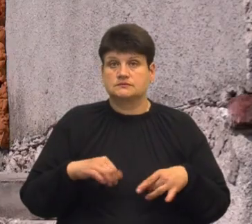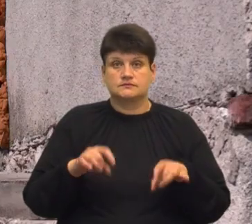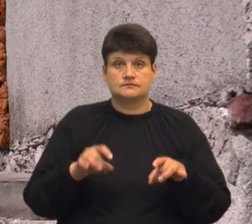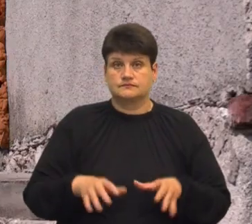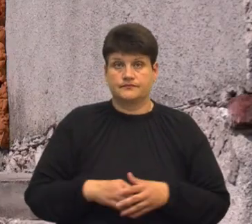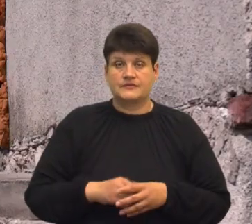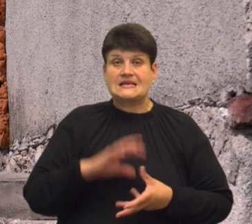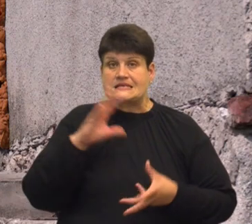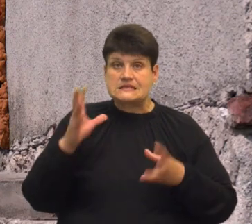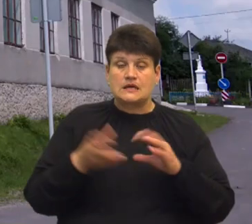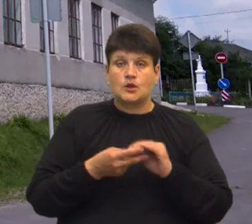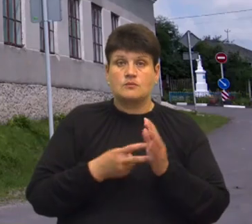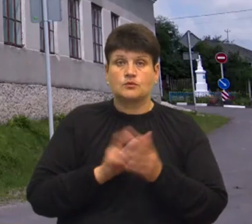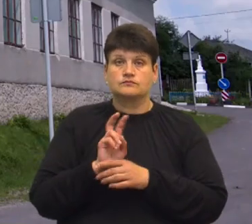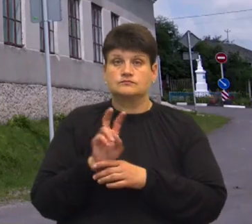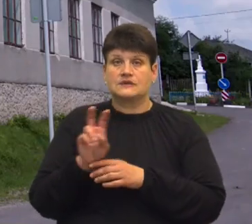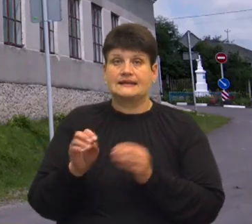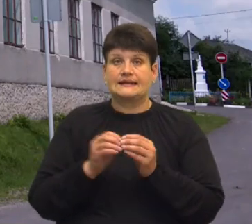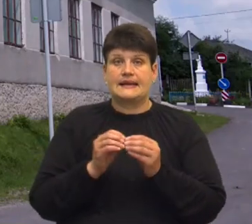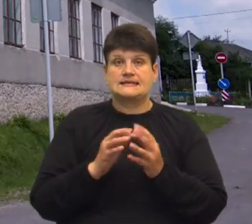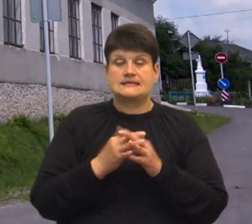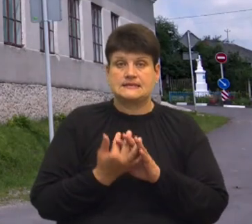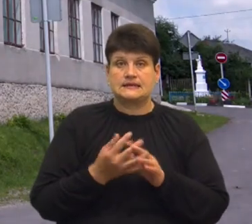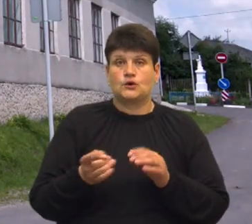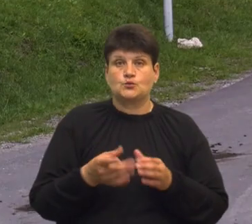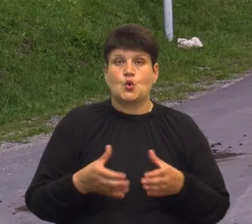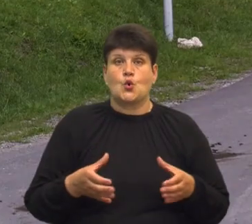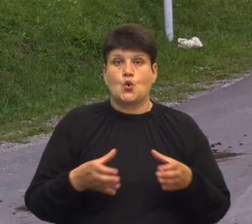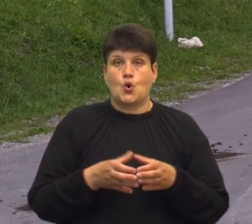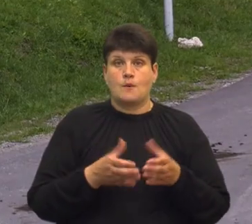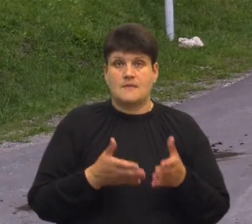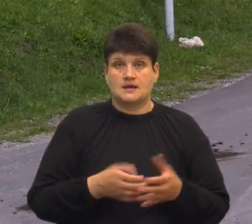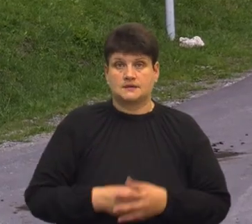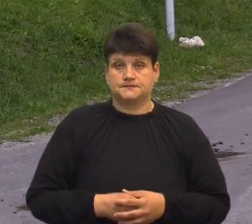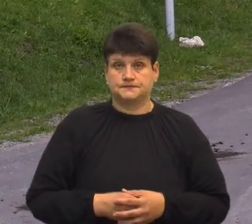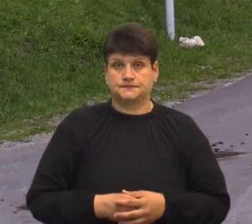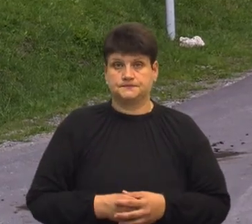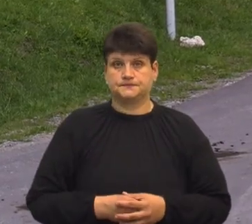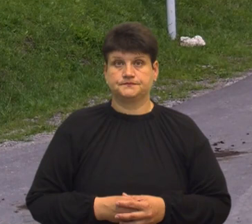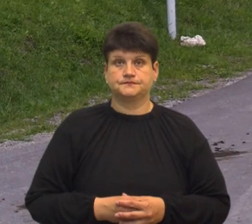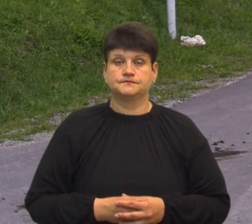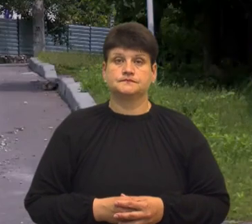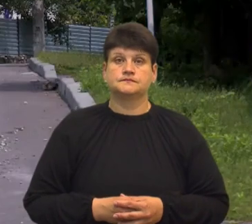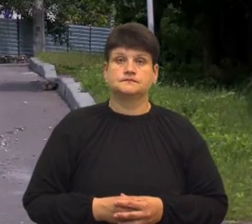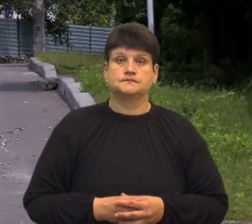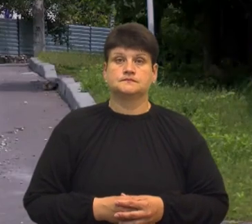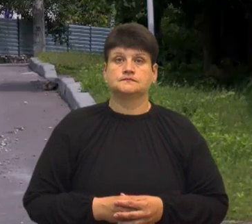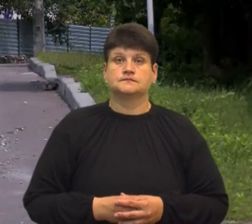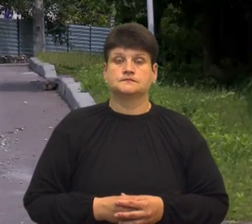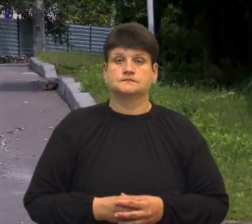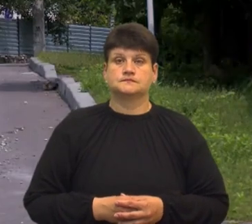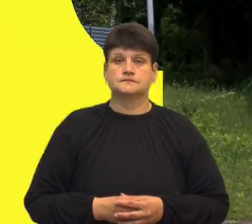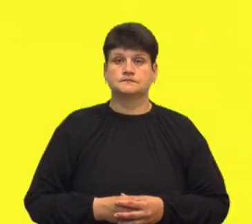Загалом планують відвідати 10 сіл Тернопільської громади, розповіла Ірина Семенишин. Анастасія Кисілі, Андрій Міц, Суспільні новини,